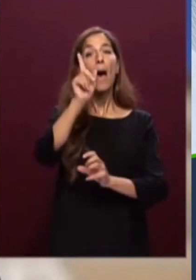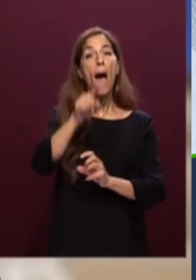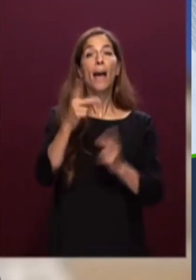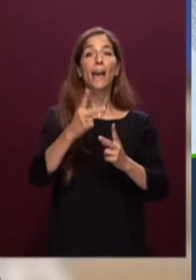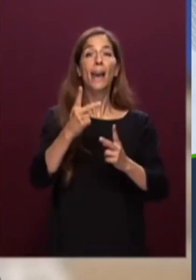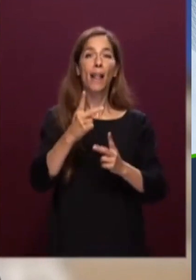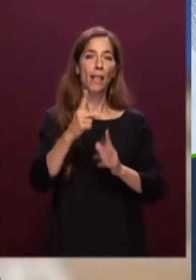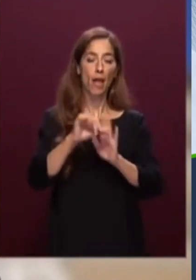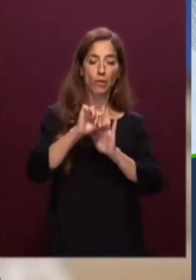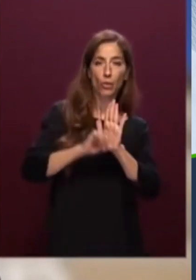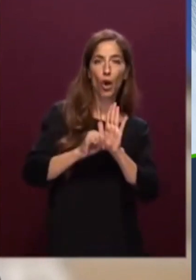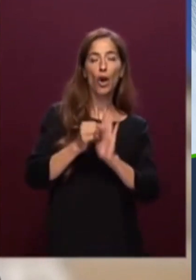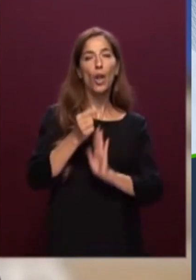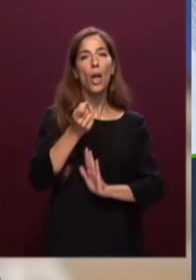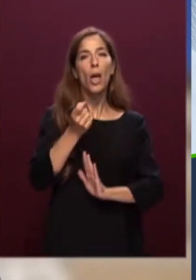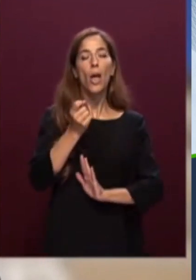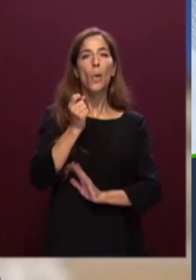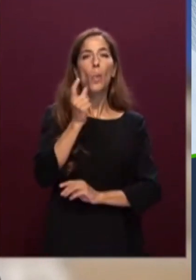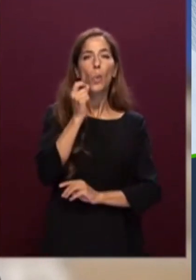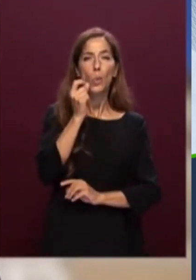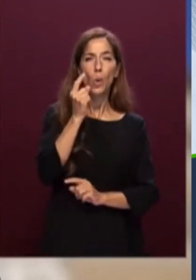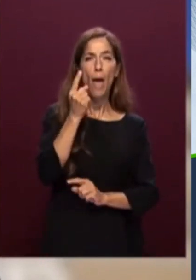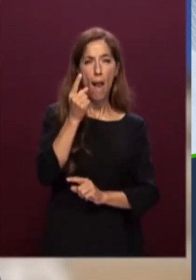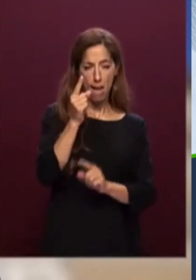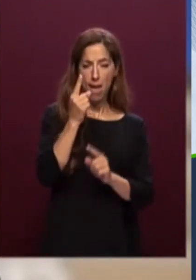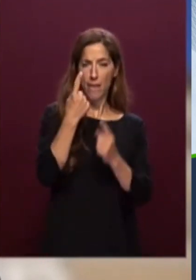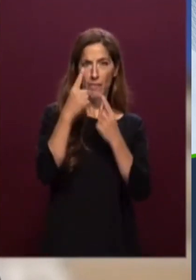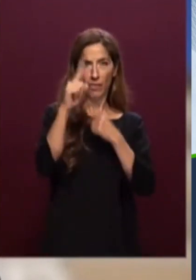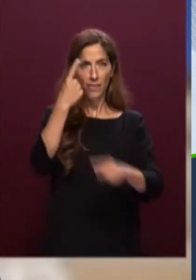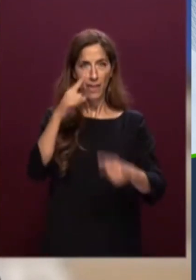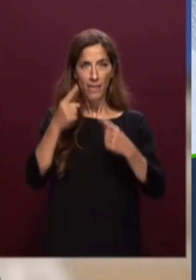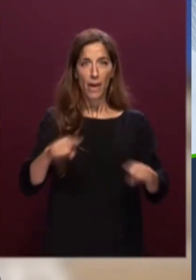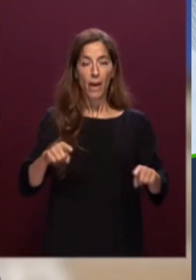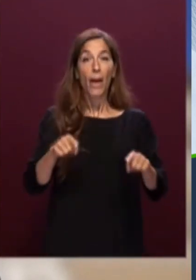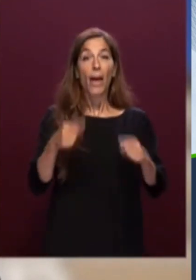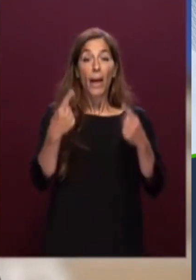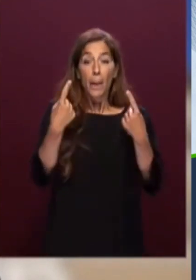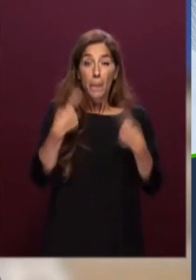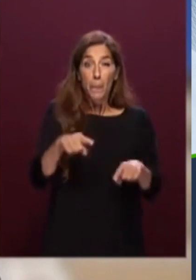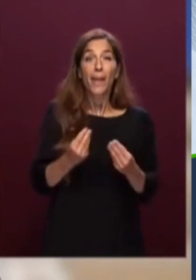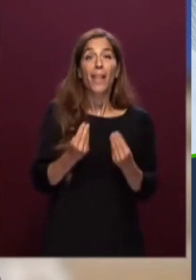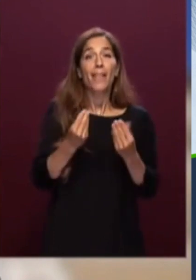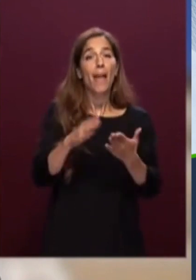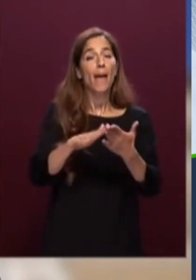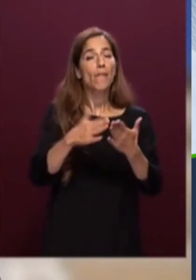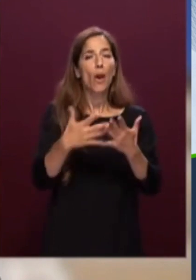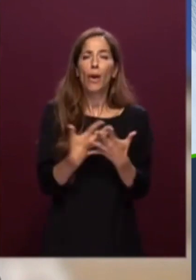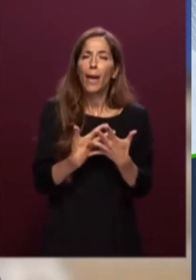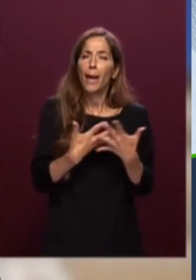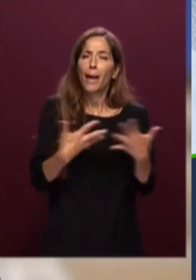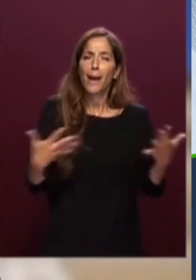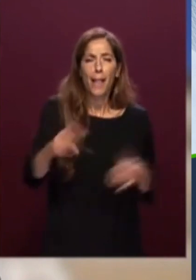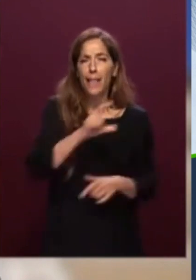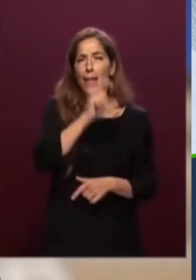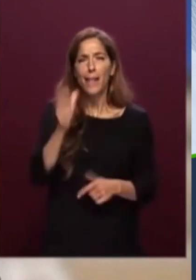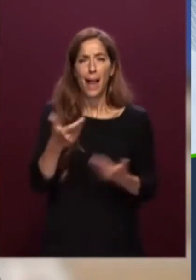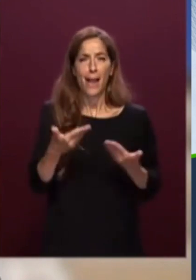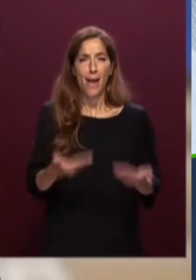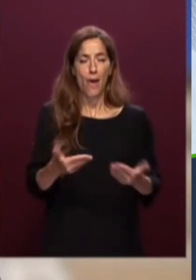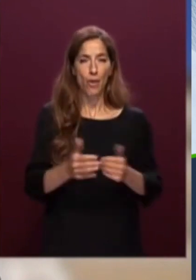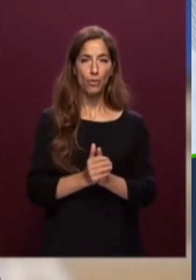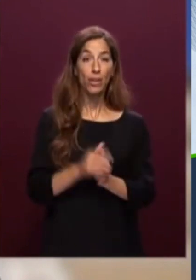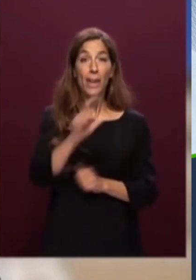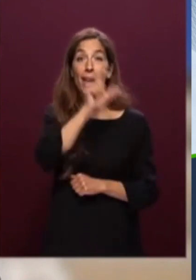territoriali che l'hanno formata e resa il grande paese che è oggi la ricchezza dell